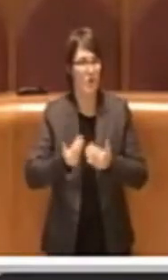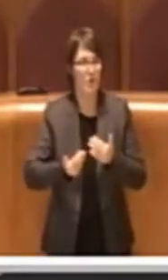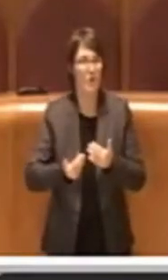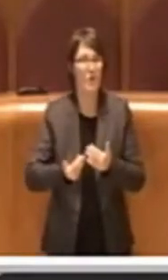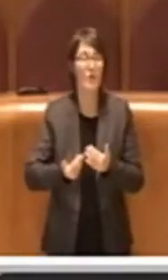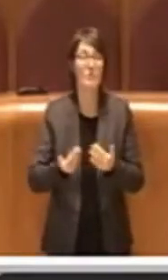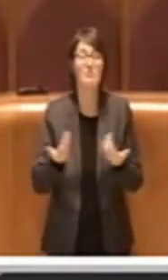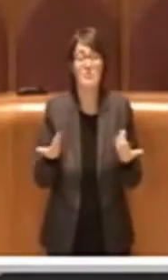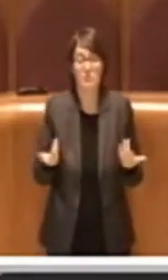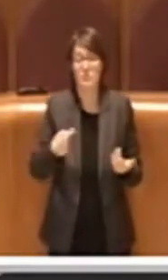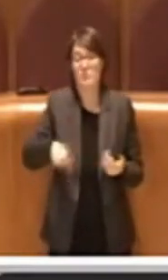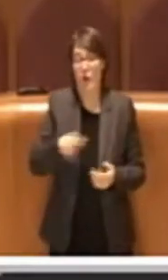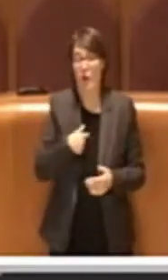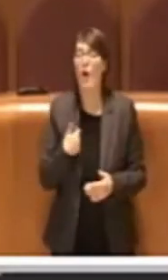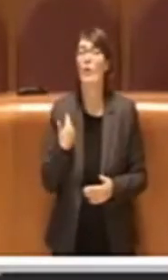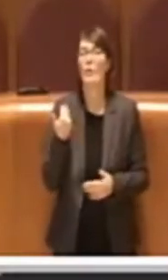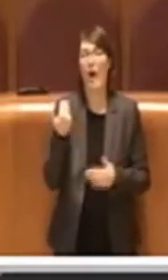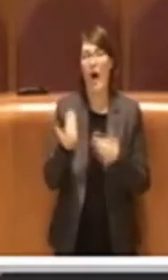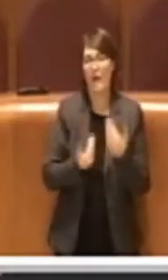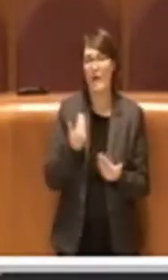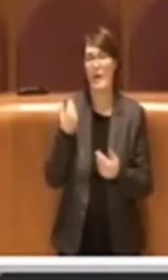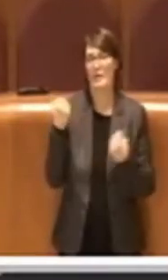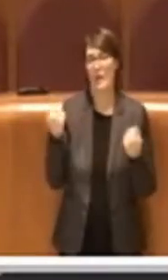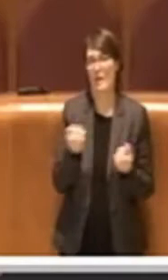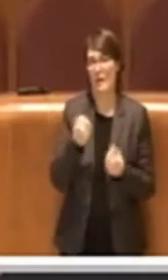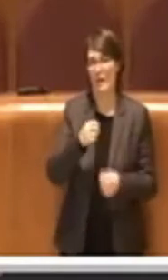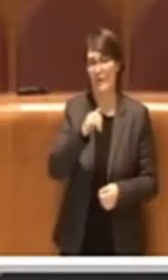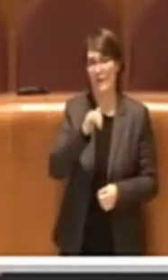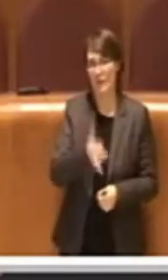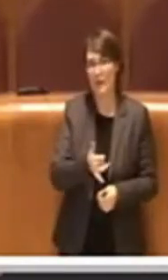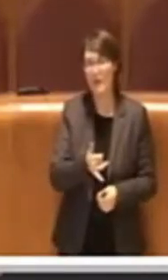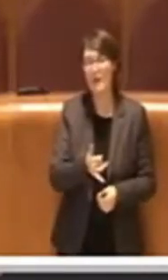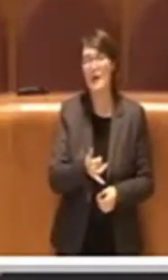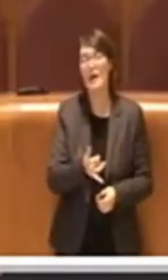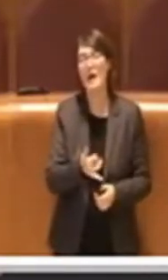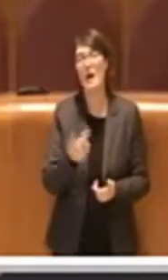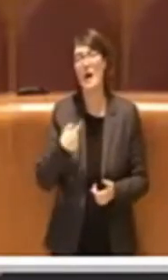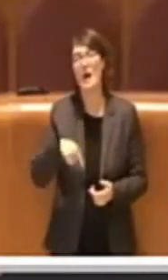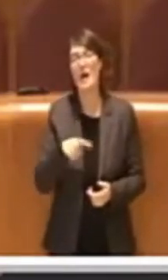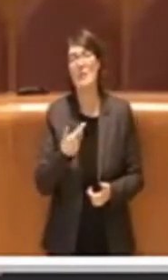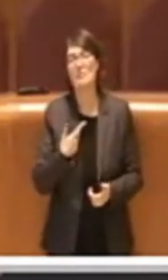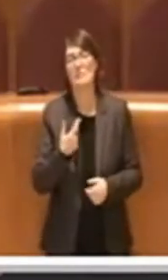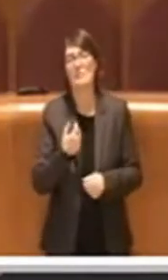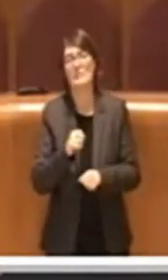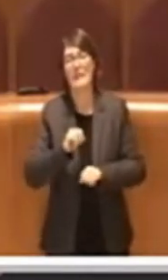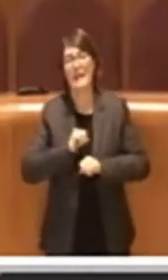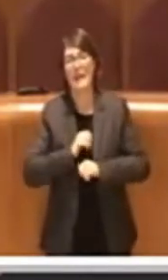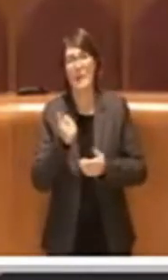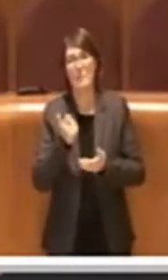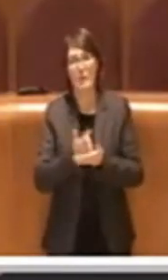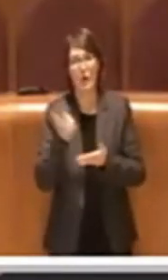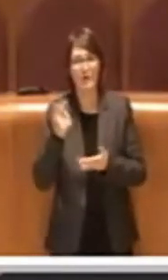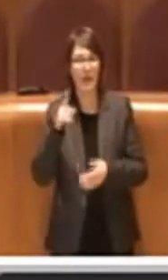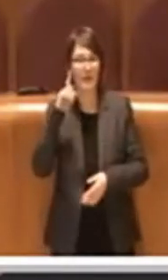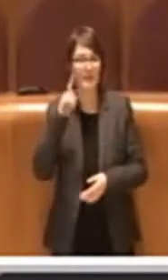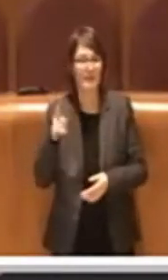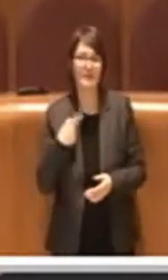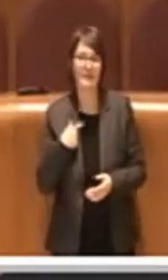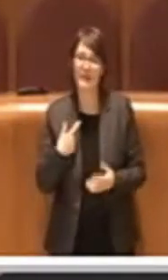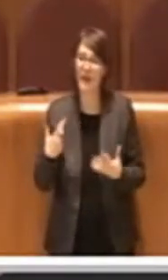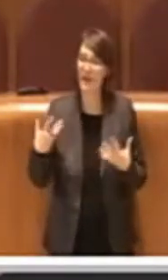noi procediamo su questa attività. Io credo che sia importante mettiamo insieme tutti questi